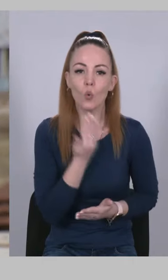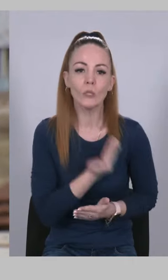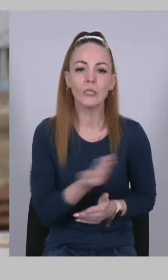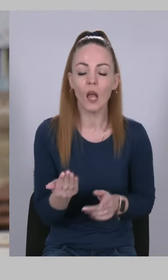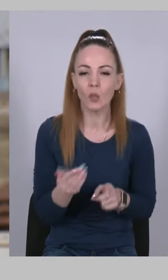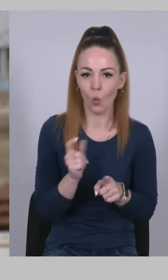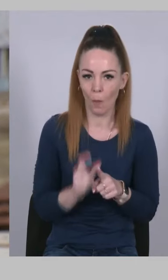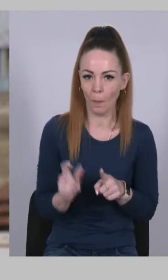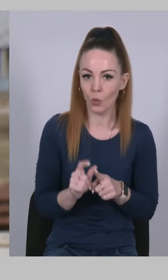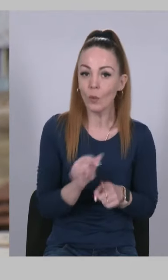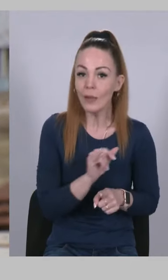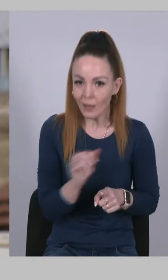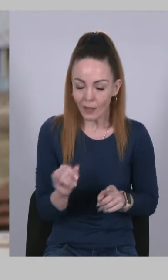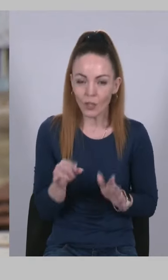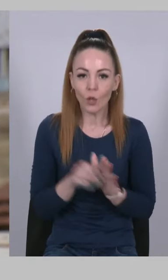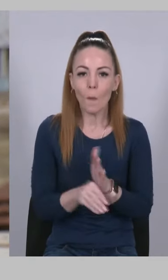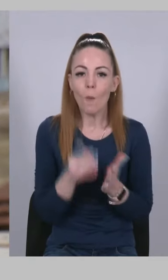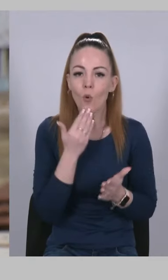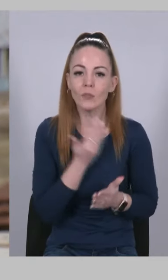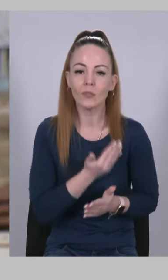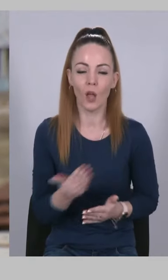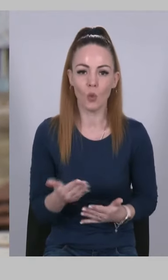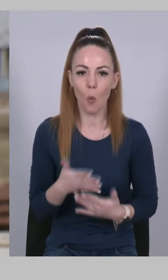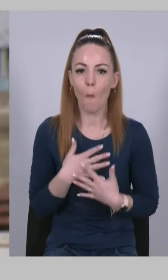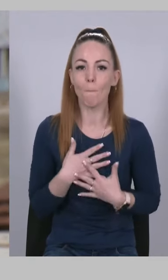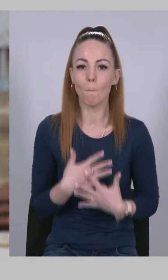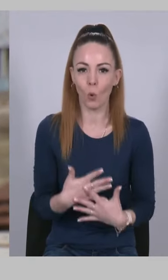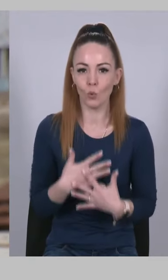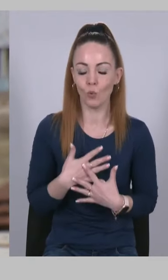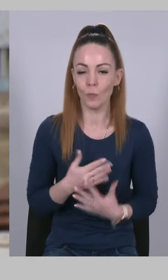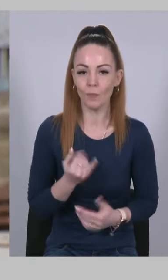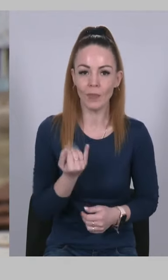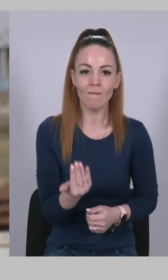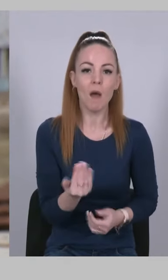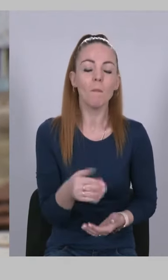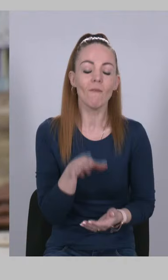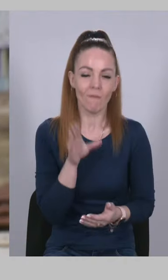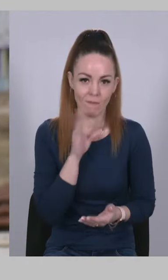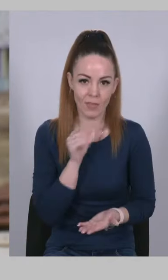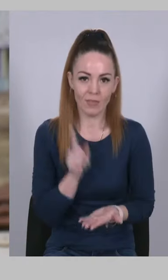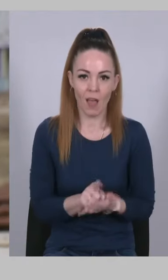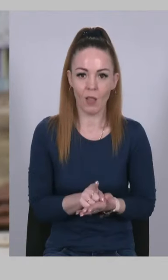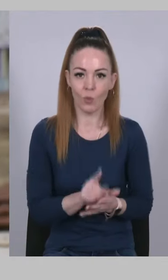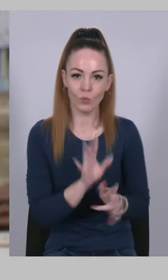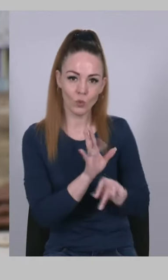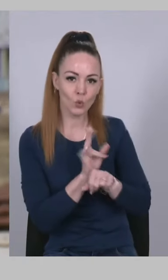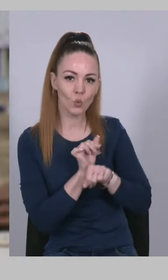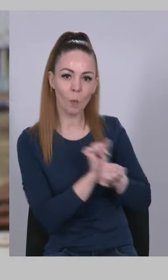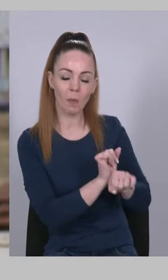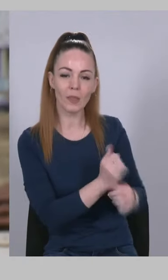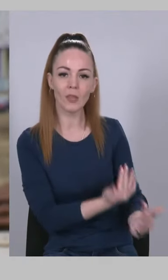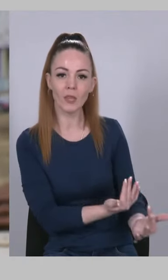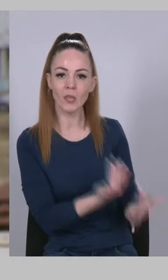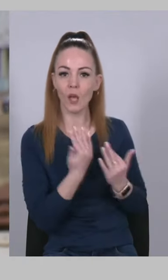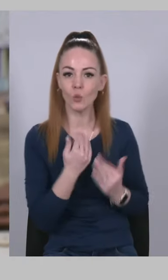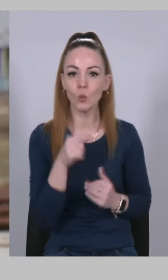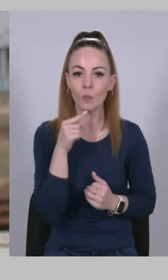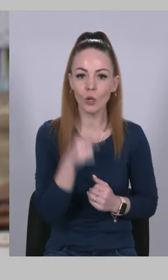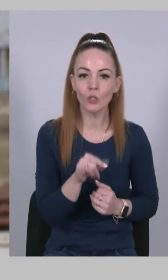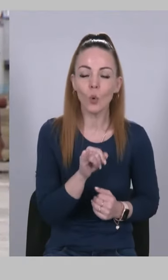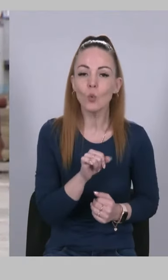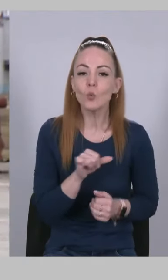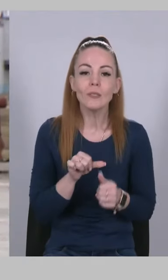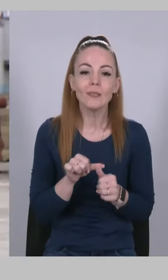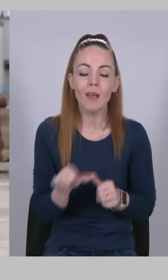патрона і до останнього подиху. І вам вдалося зупинити наступ Росії у саме